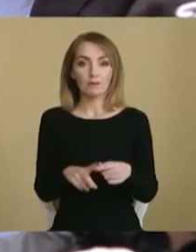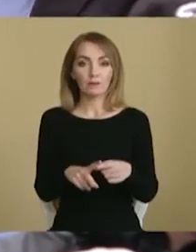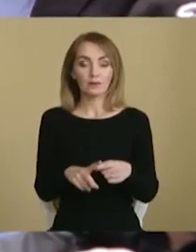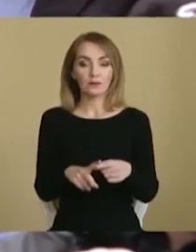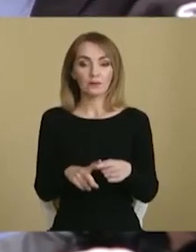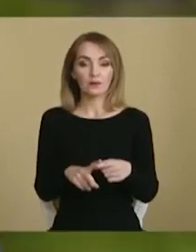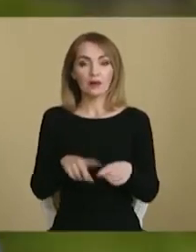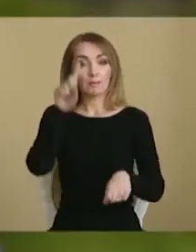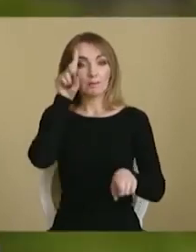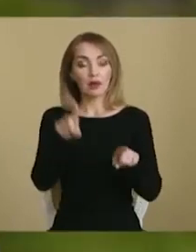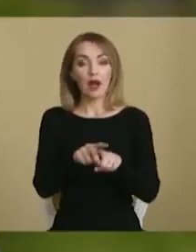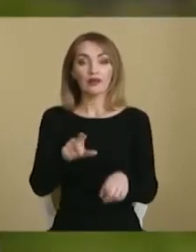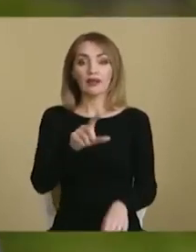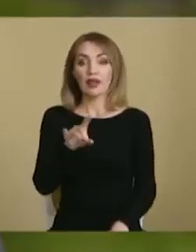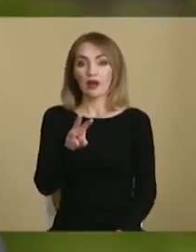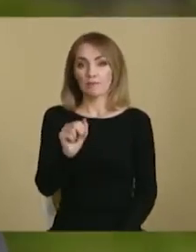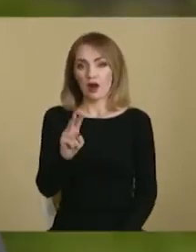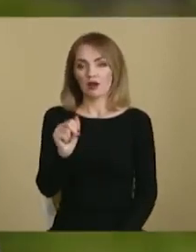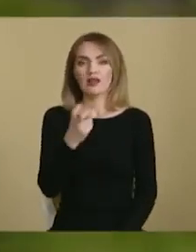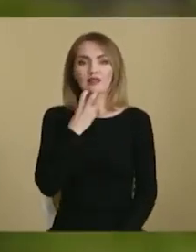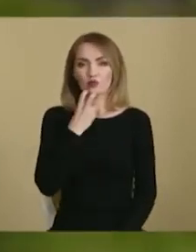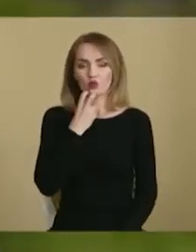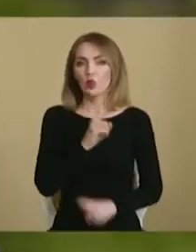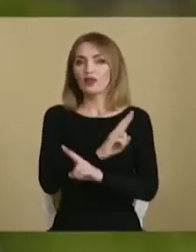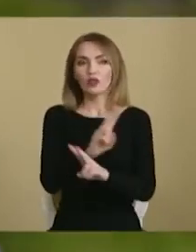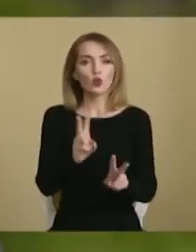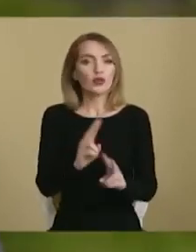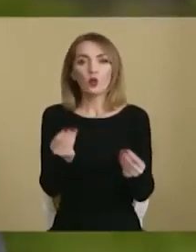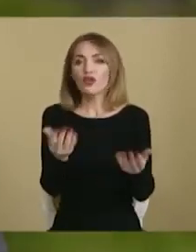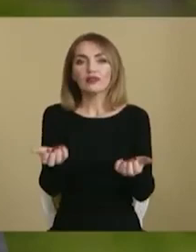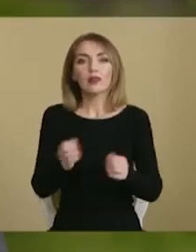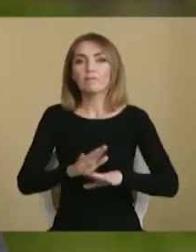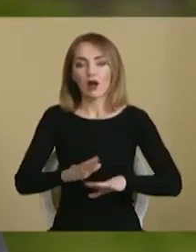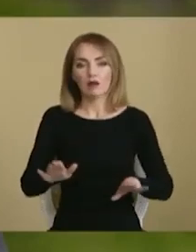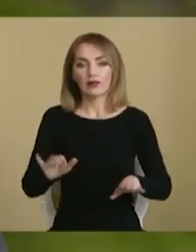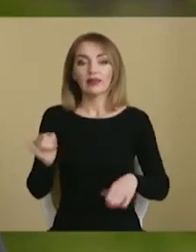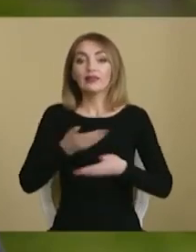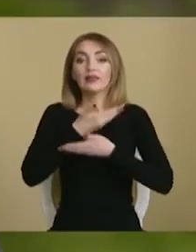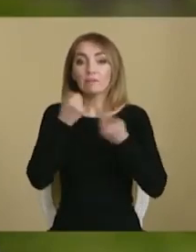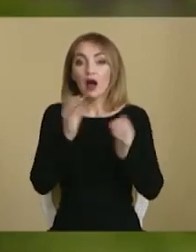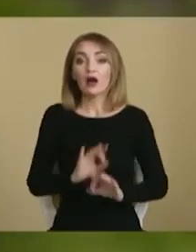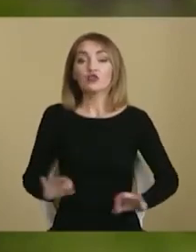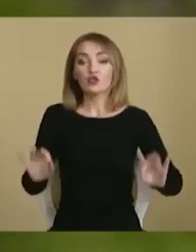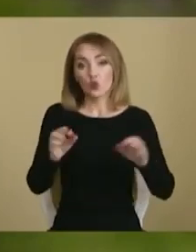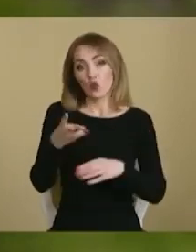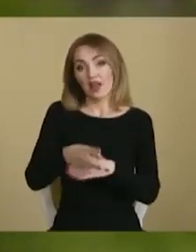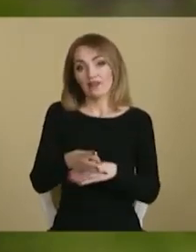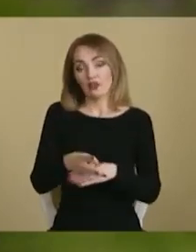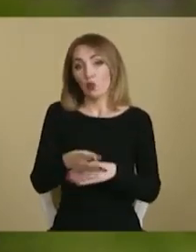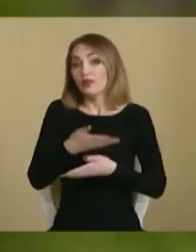по-перше, брат Єрмака, по-друге, що смішно, що ніхто там ніяких грошей не взяв і не брав, і нема нічого на відео.